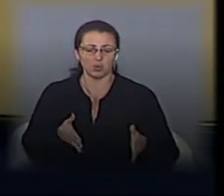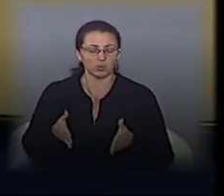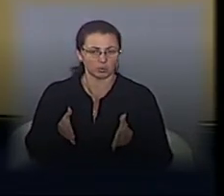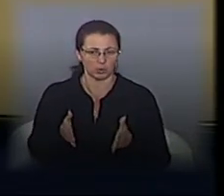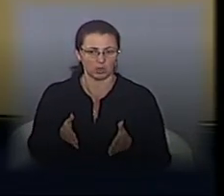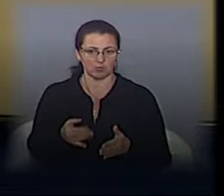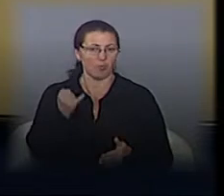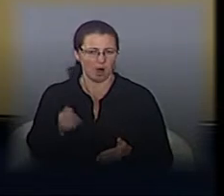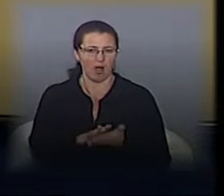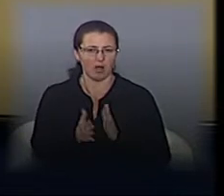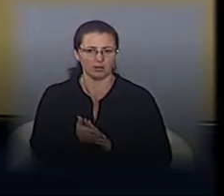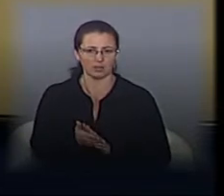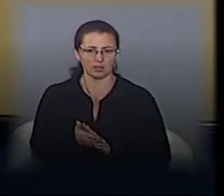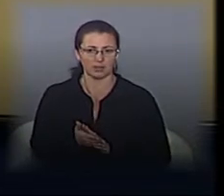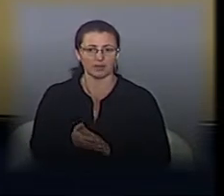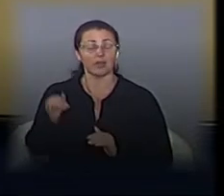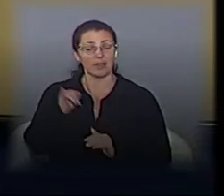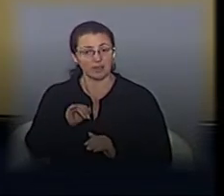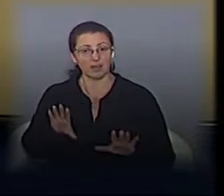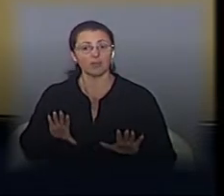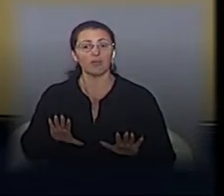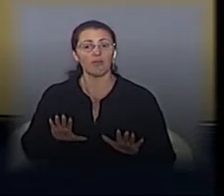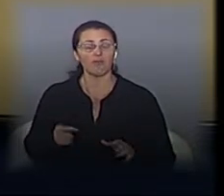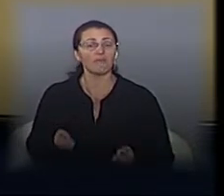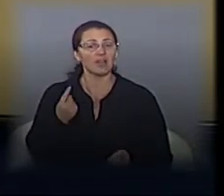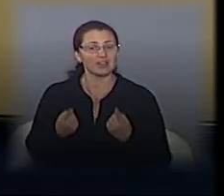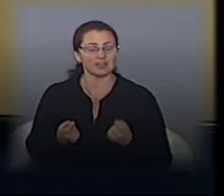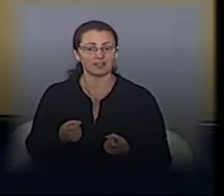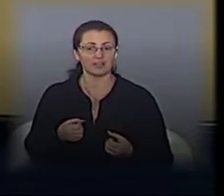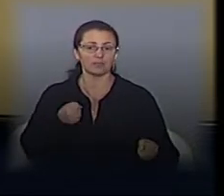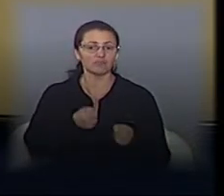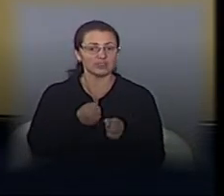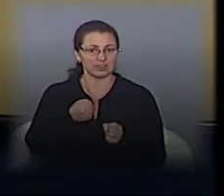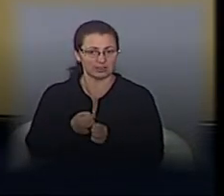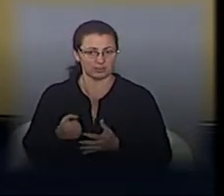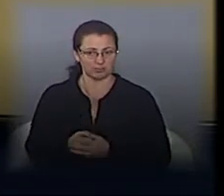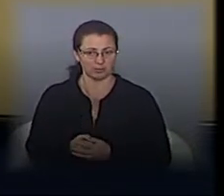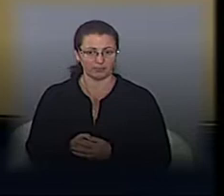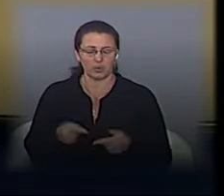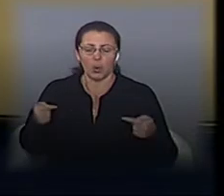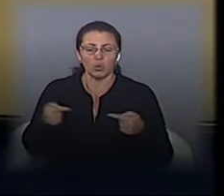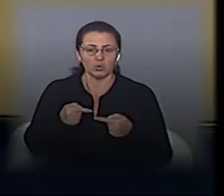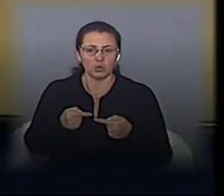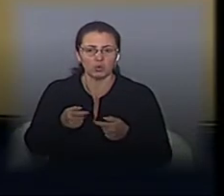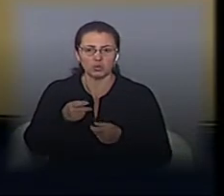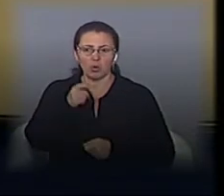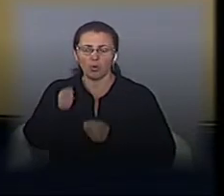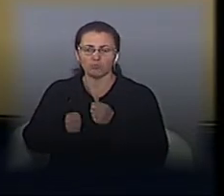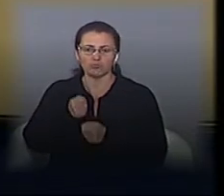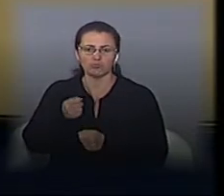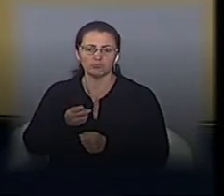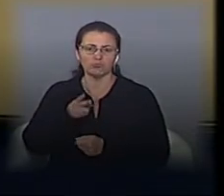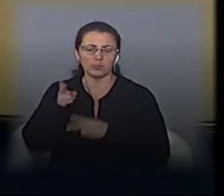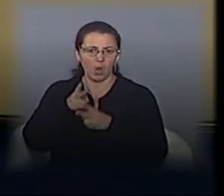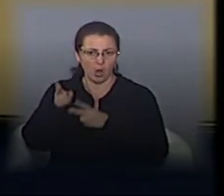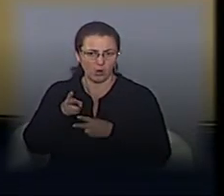в тому числі і щодо виникнення ДТП. Проте, конкретного позову до балансу утримувача про стягнення